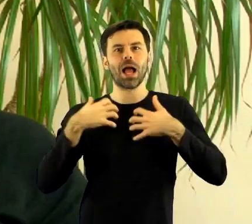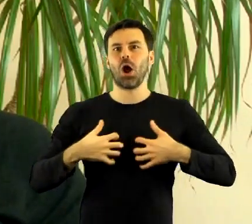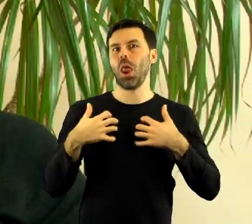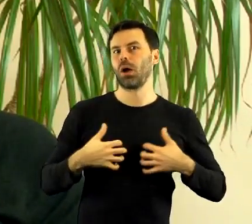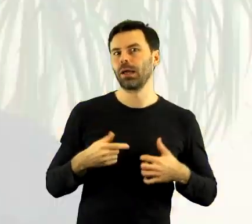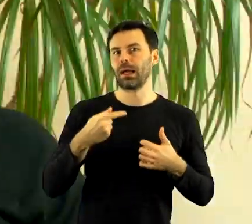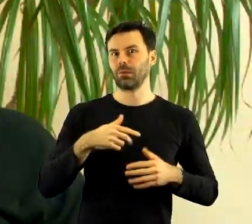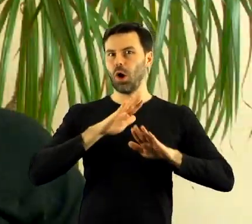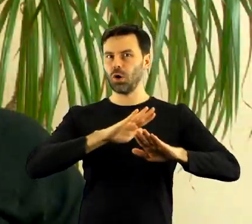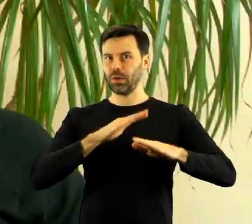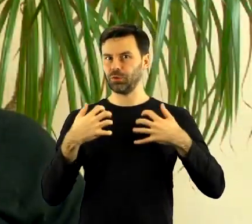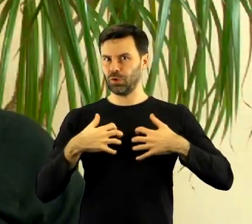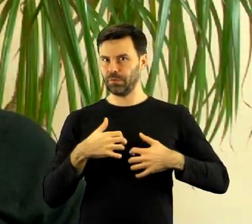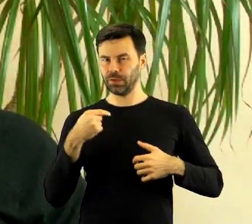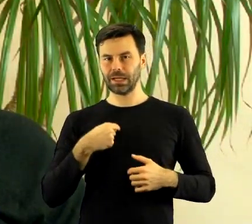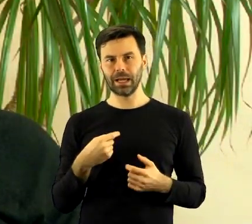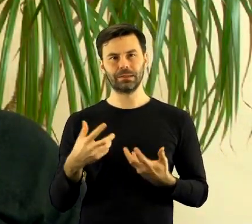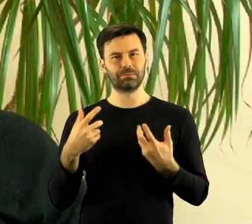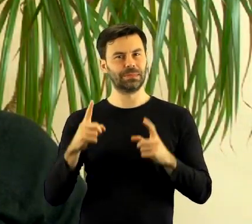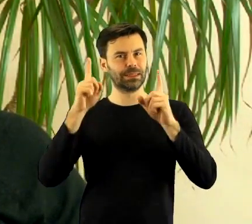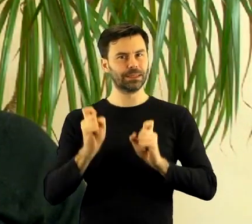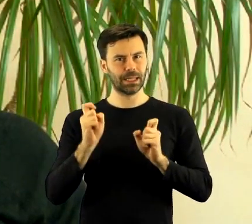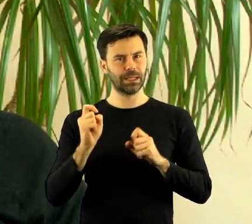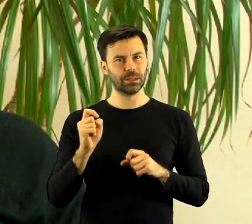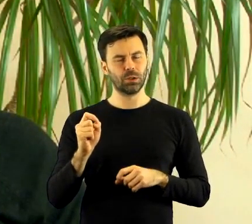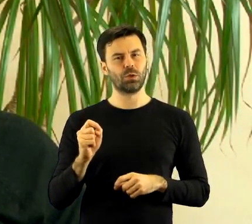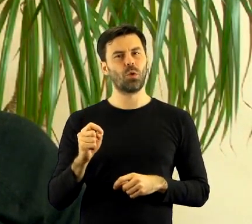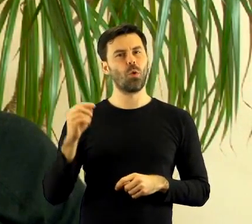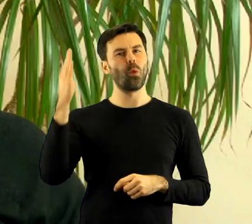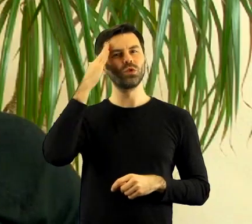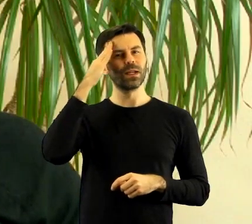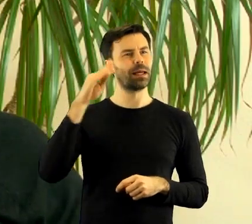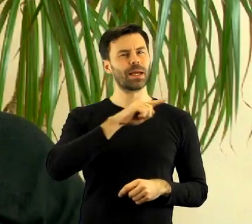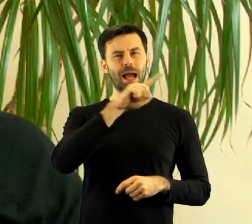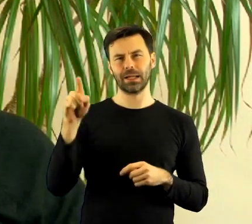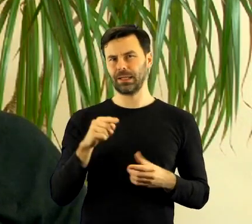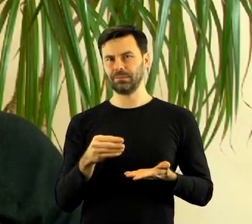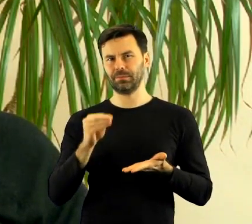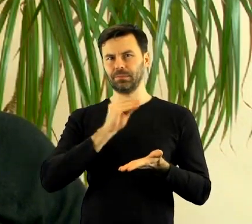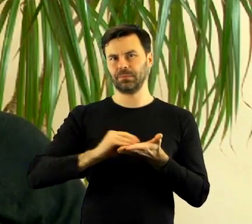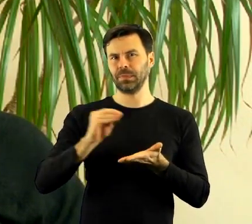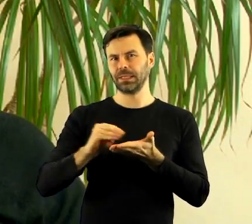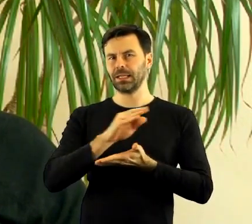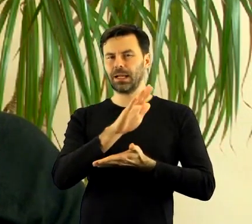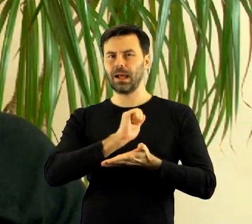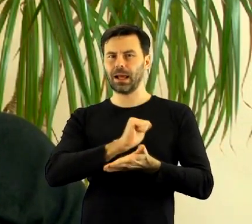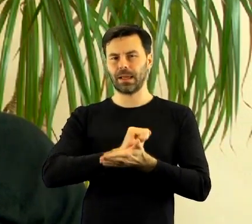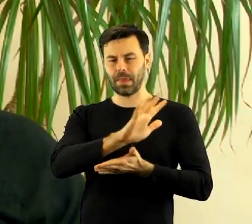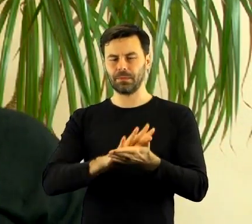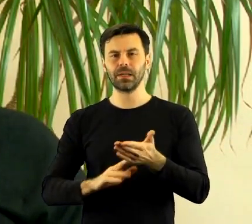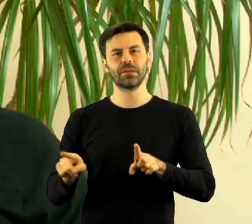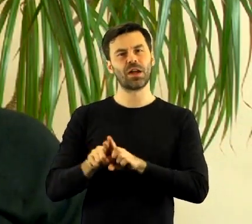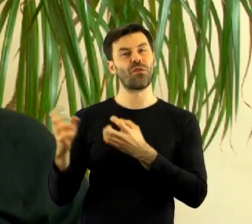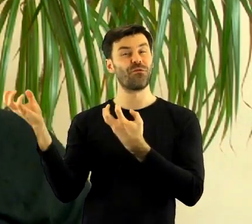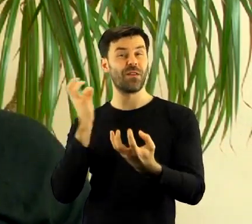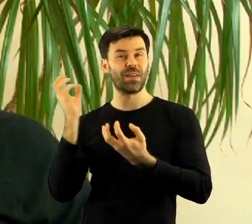którymi chcieliśmy się zająć, zaczęliśmy po prostu od uświadamiania, od pisania, artykułów w prasie, od udzielania wywiadów.